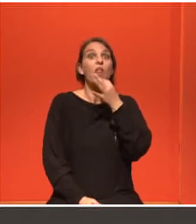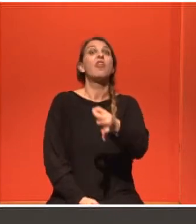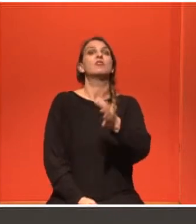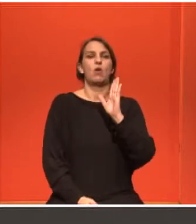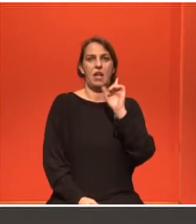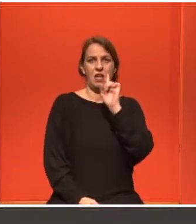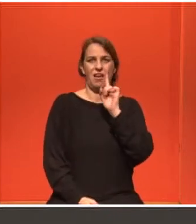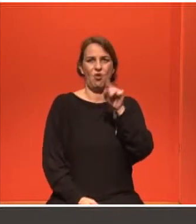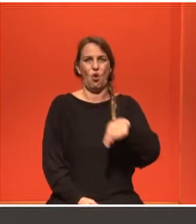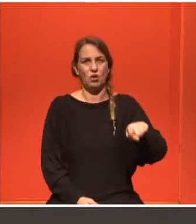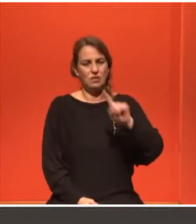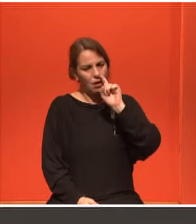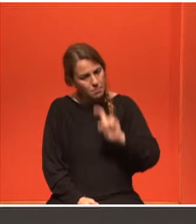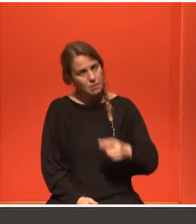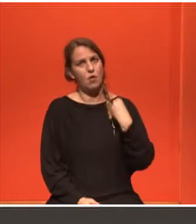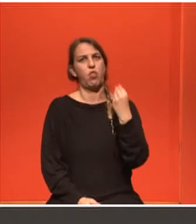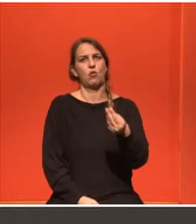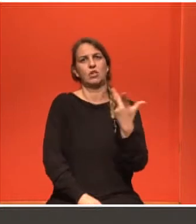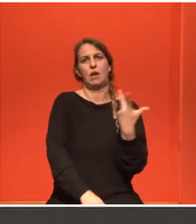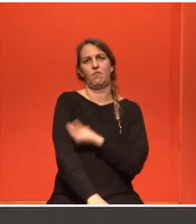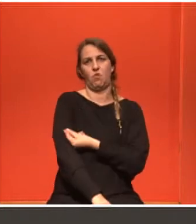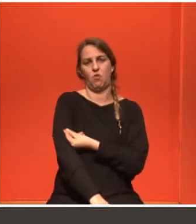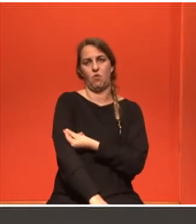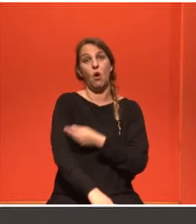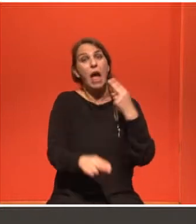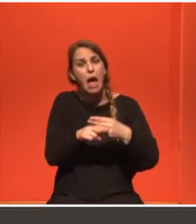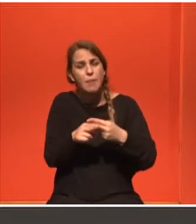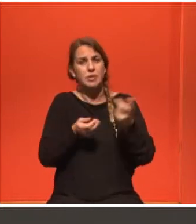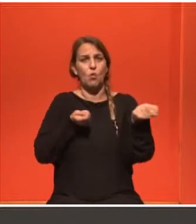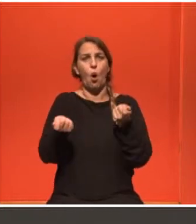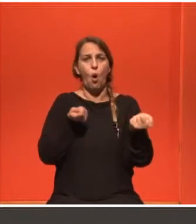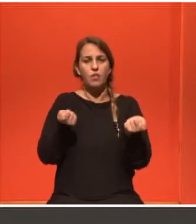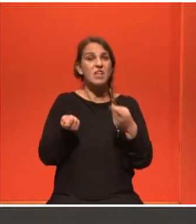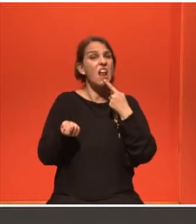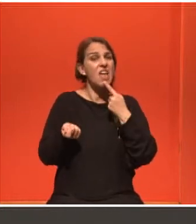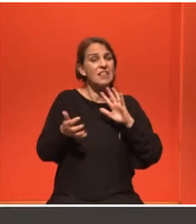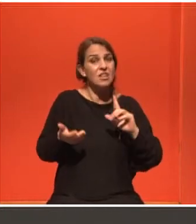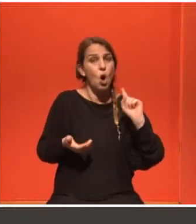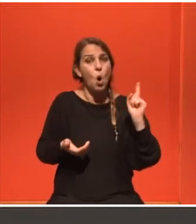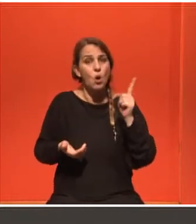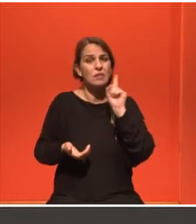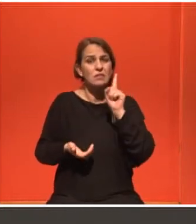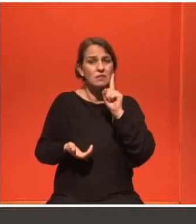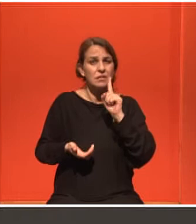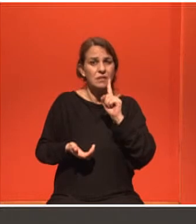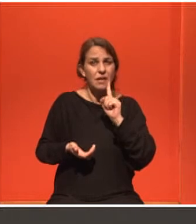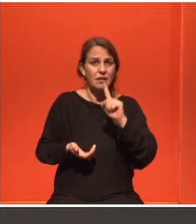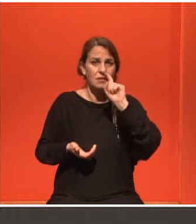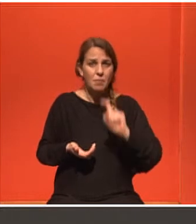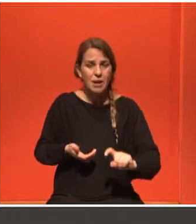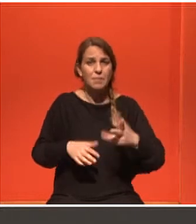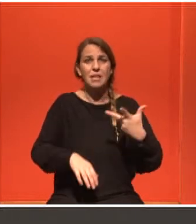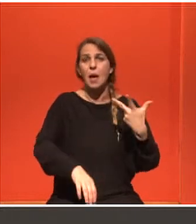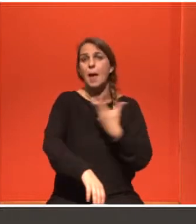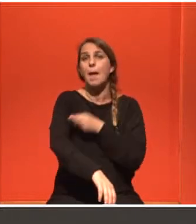το προτείνουν και να το συνταγραφίσουν. Πρέπει να το κάνουνε. Και οι πίσιμες οδηγίες είναι όλες οι γυναίκες να εμβολιάζονται από τους παιδιάτρους τους.